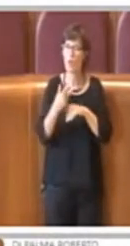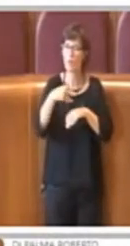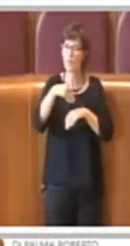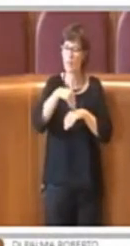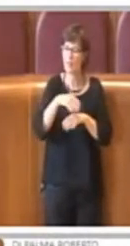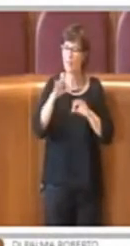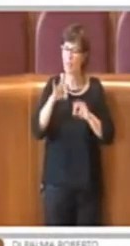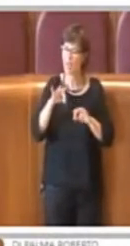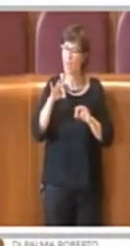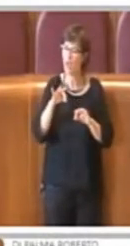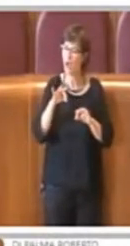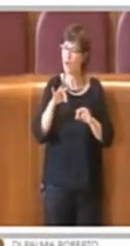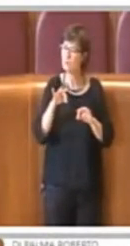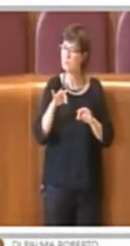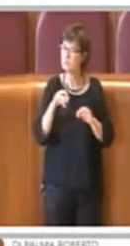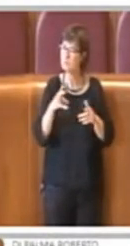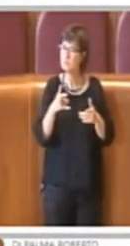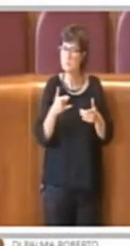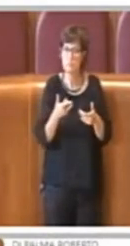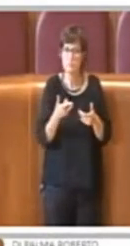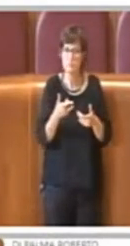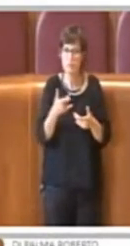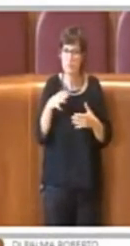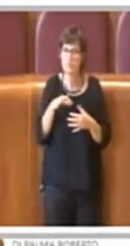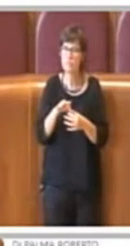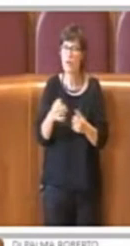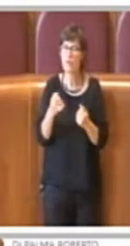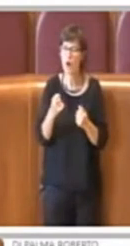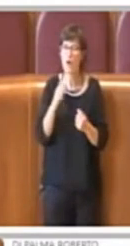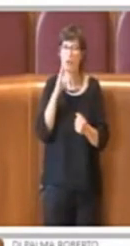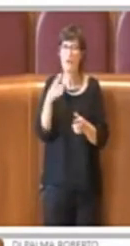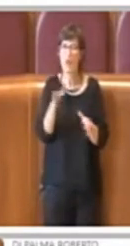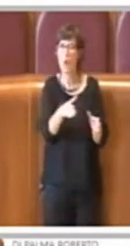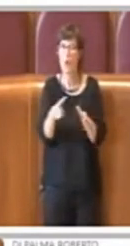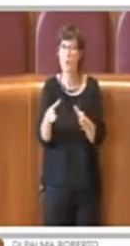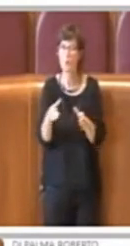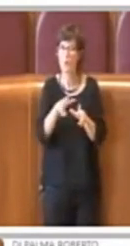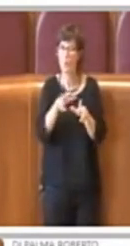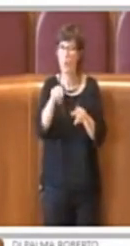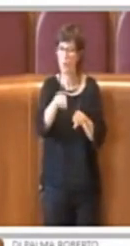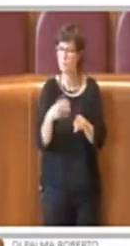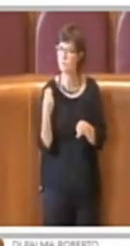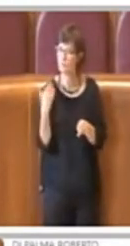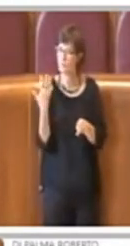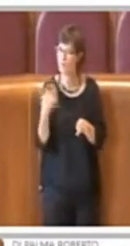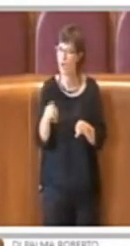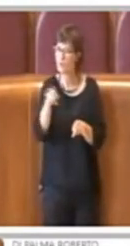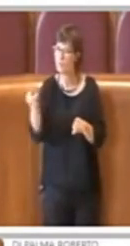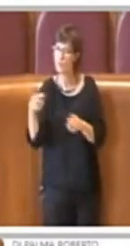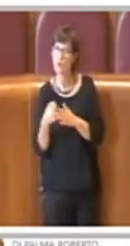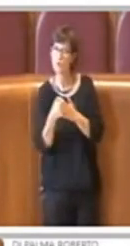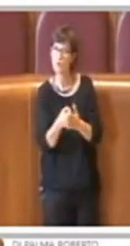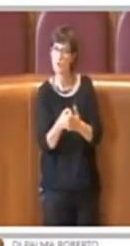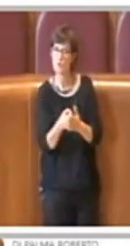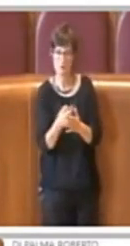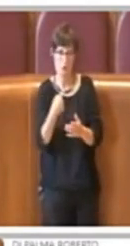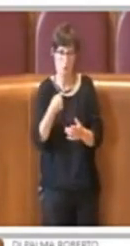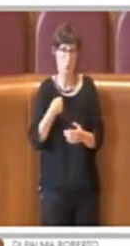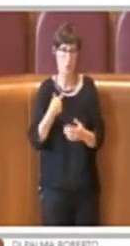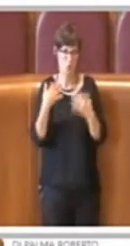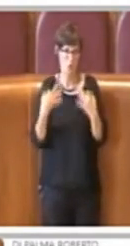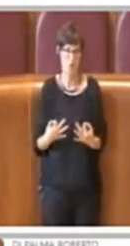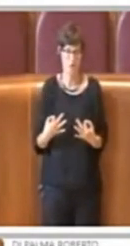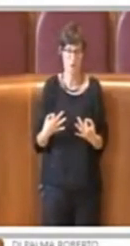maggior parte delle consulte municipali ci hanno chiesto e che loro hanno sostenuto. Di questo ne sono più che sicura